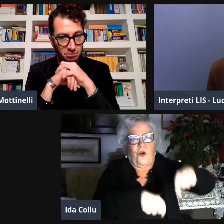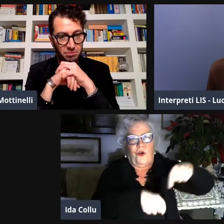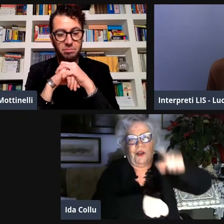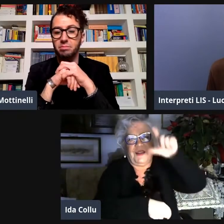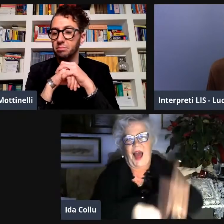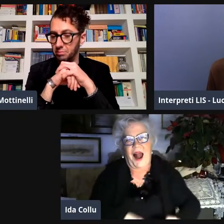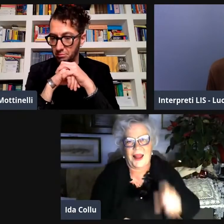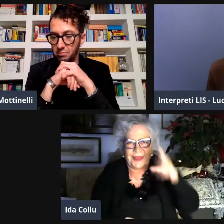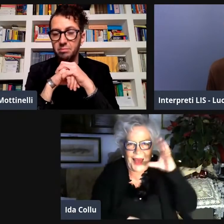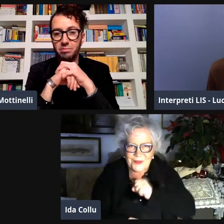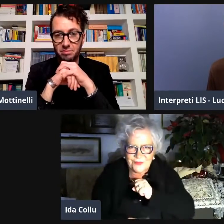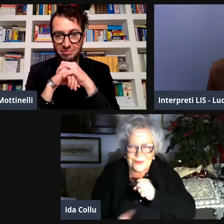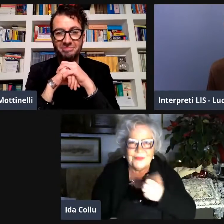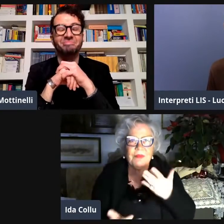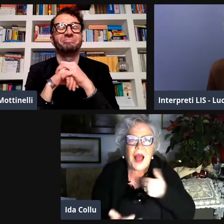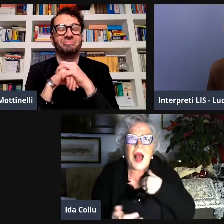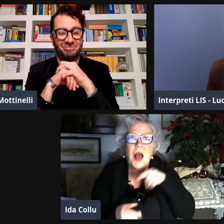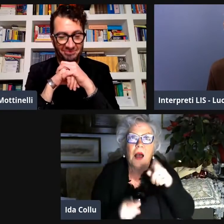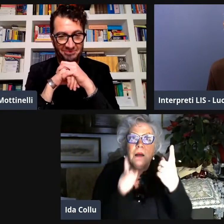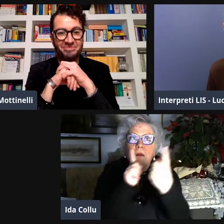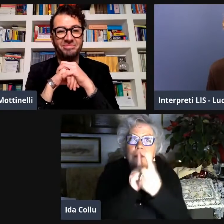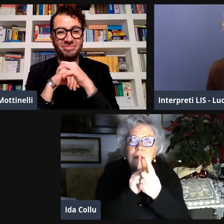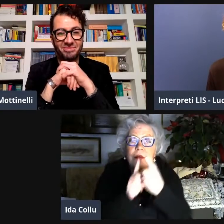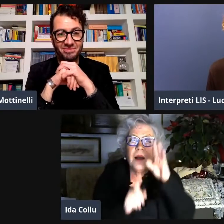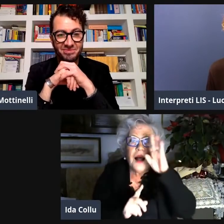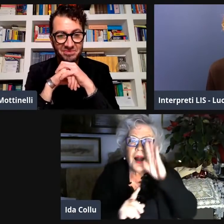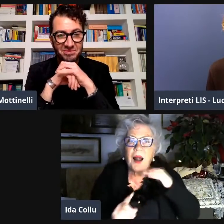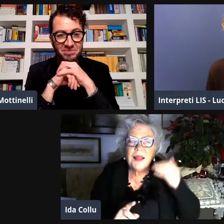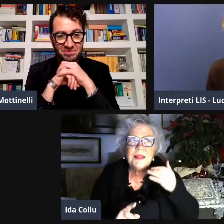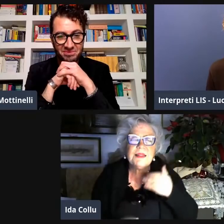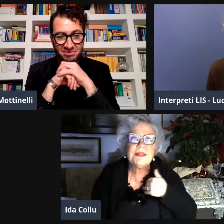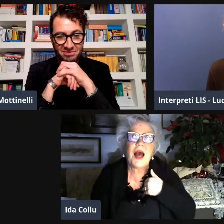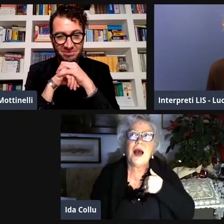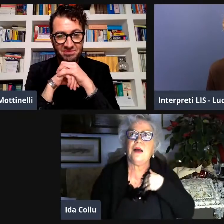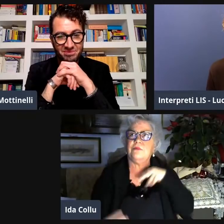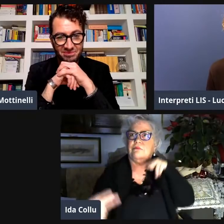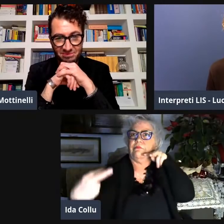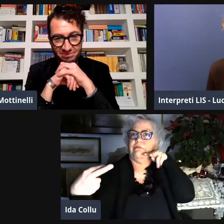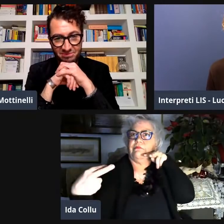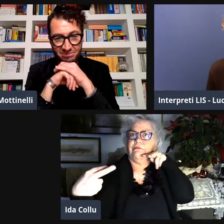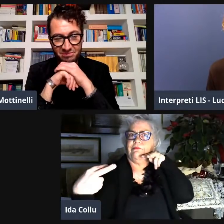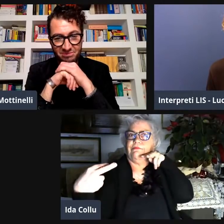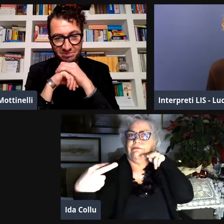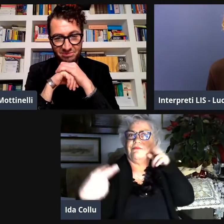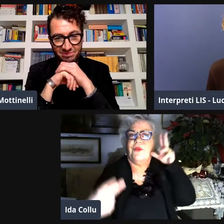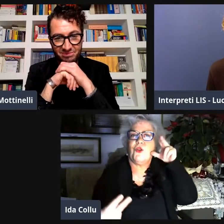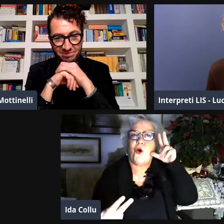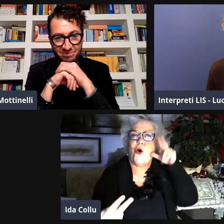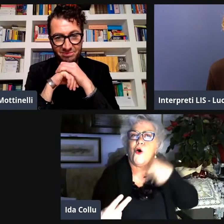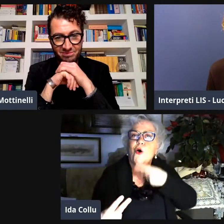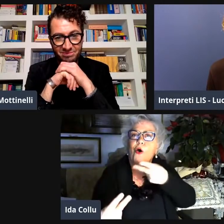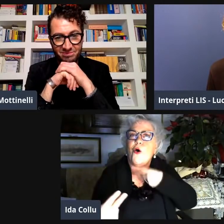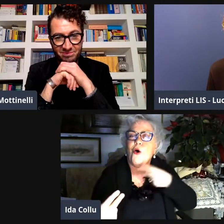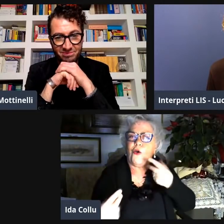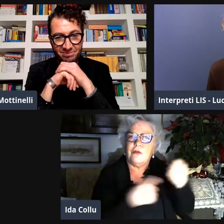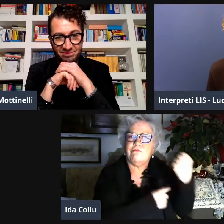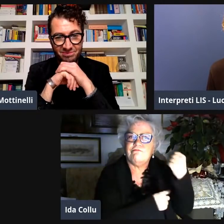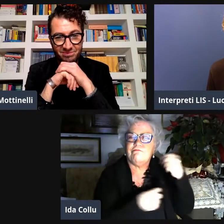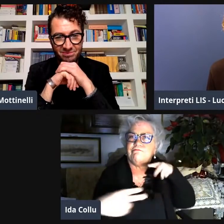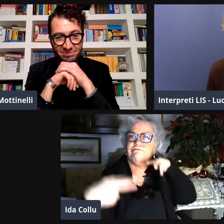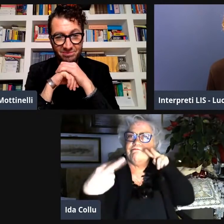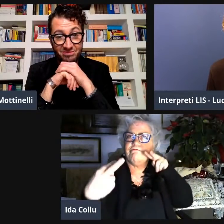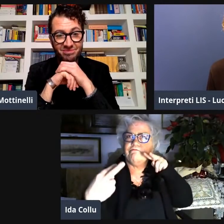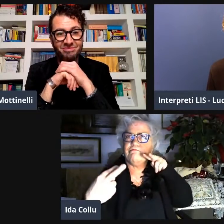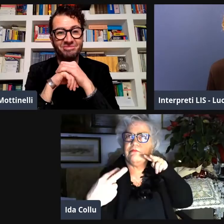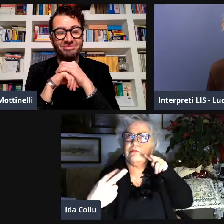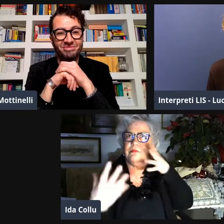rappresentanti perché io lavoravo qui in Italia ho incontrato Lisa per la prima volta e ci